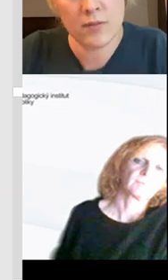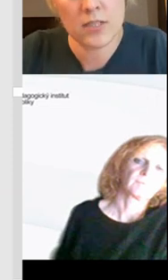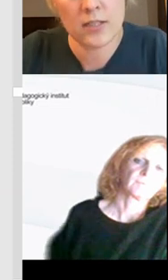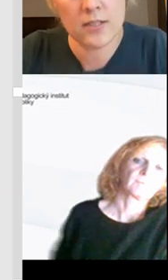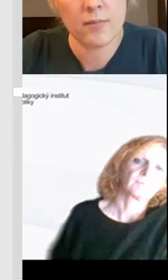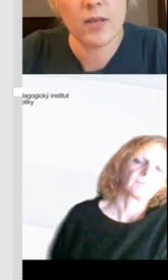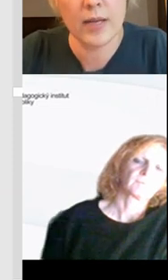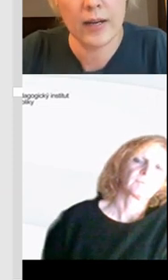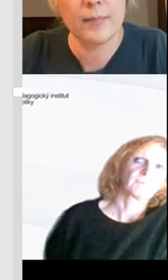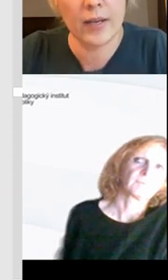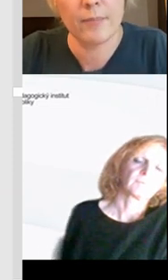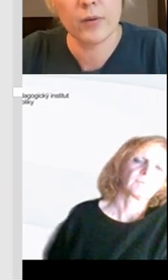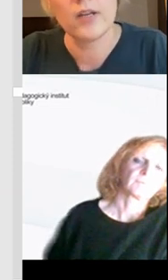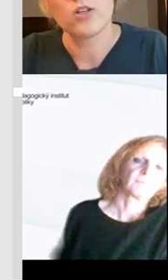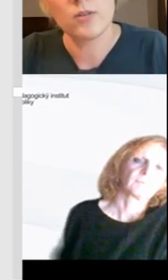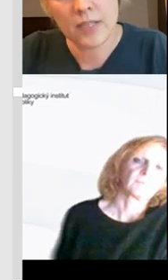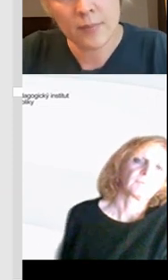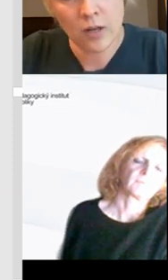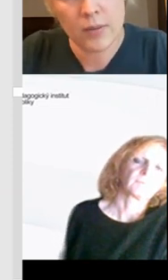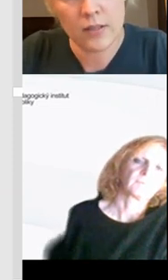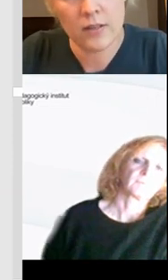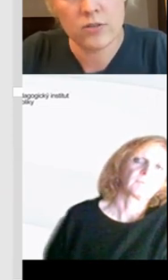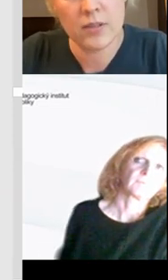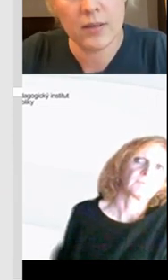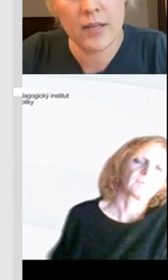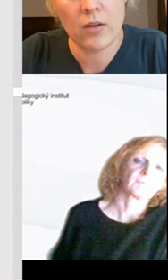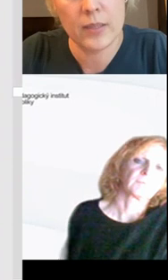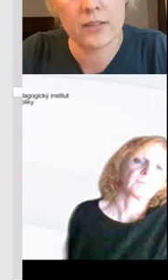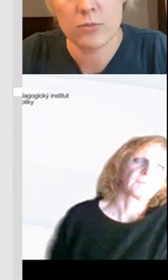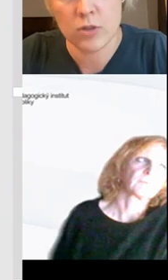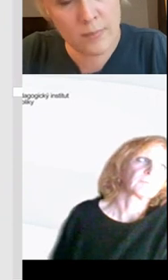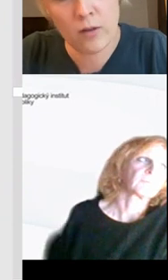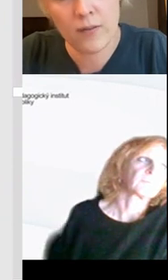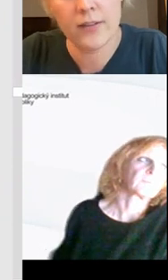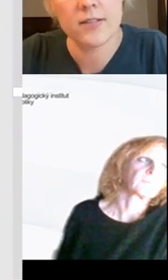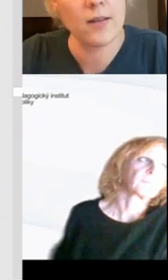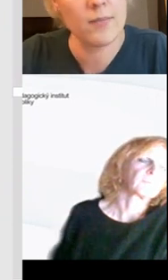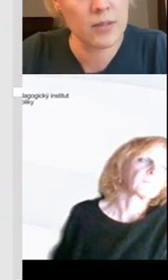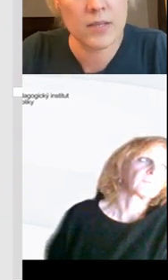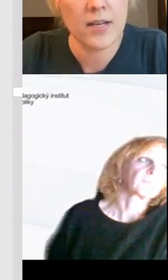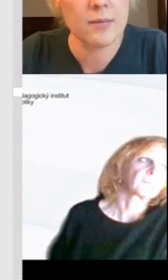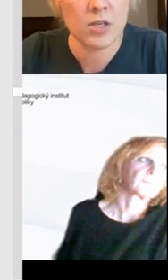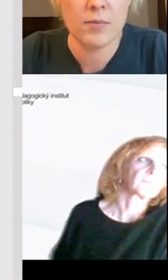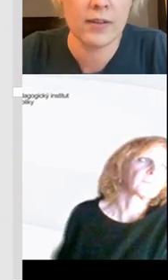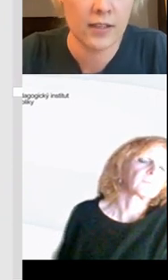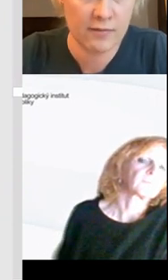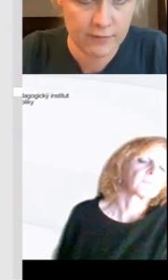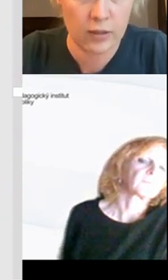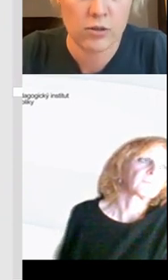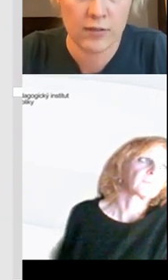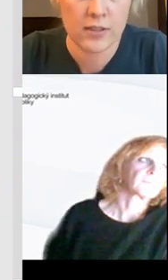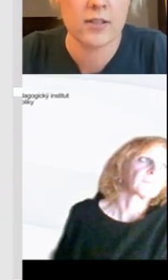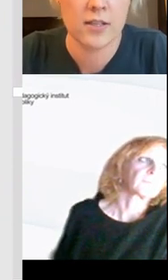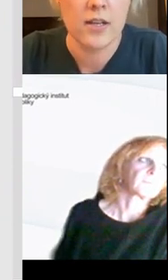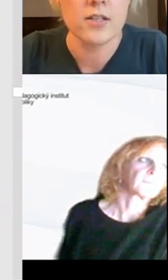-mailu a samozřejmě věci, které se s tím e-mailem pojí, že by tam měla být samozřejmě e-mailová adresa, ale měl by tam být nějaký předmět, ve